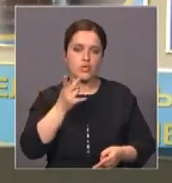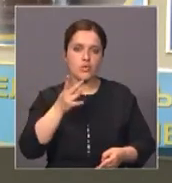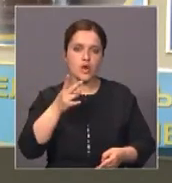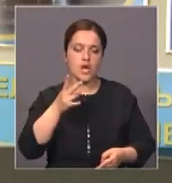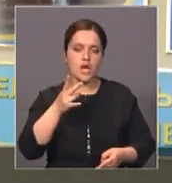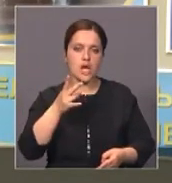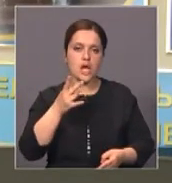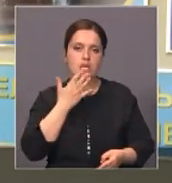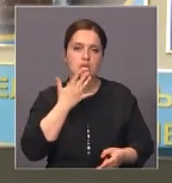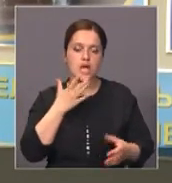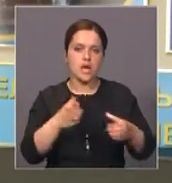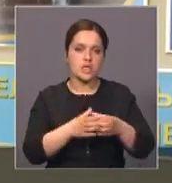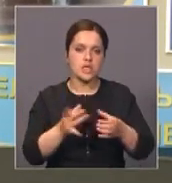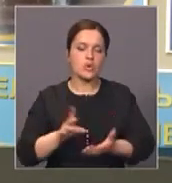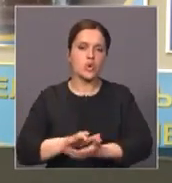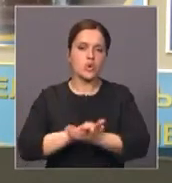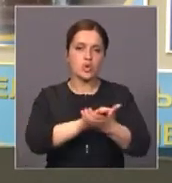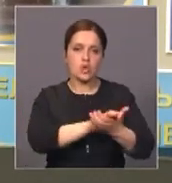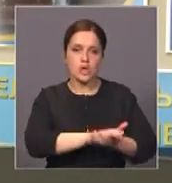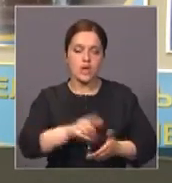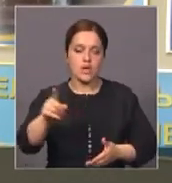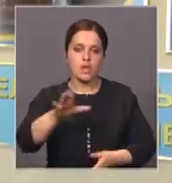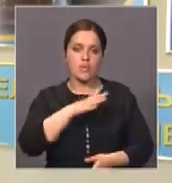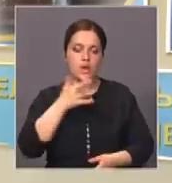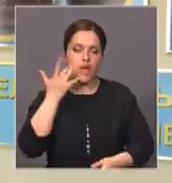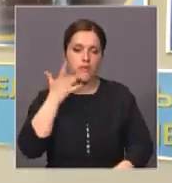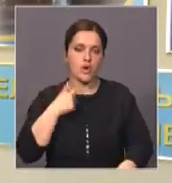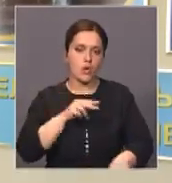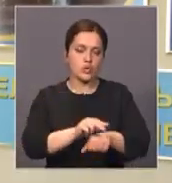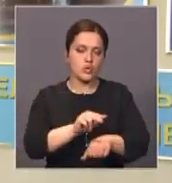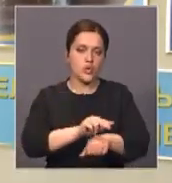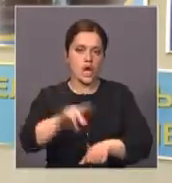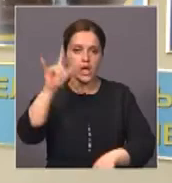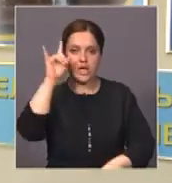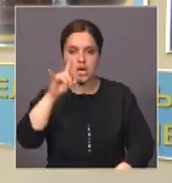в школу не ходила. Я ее старалась, чтобы она изучала казахский язык.